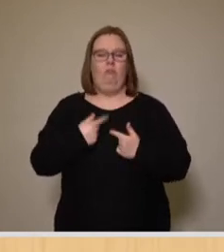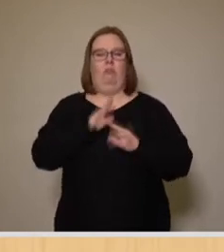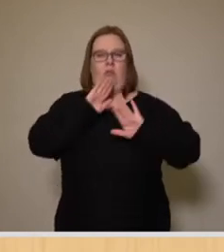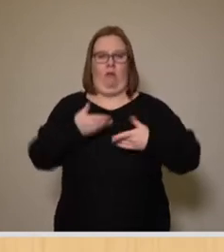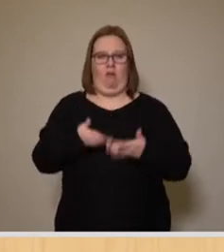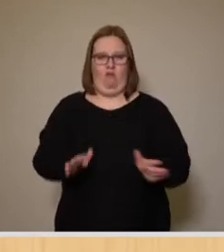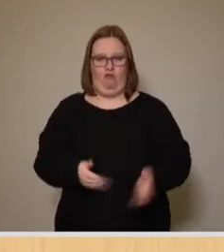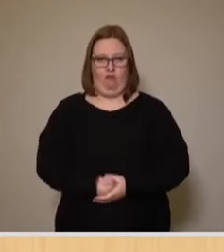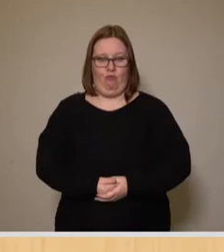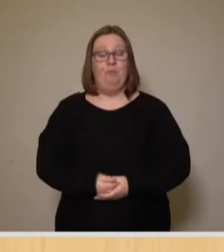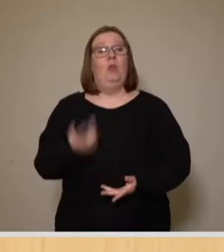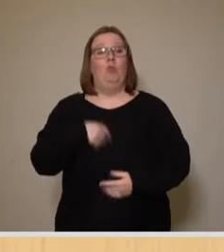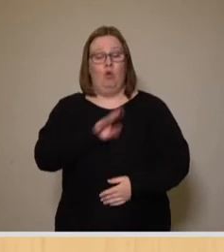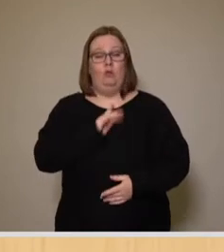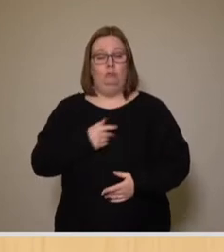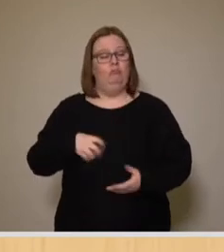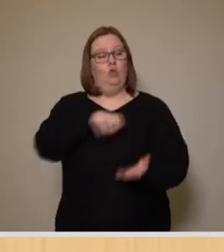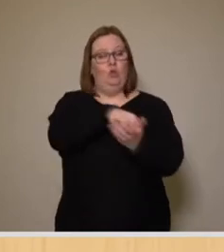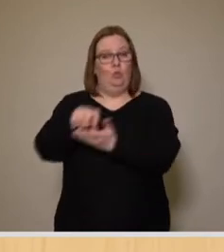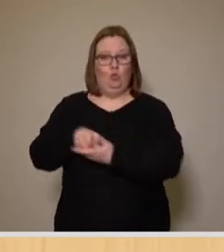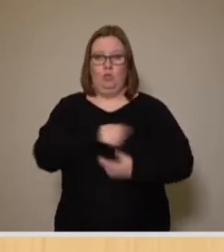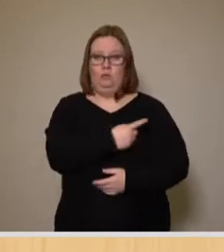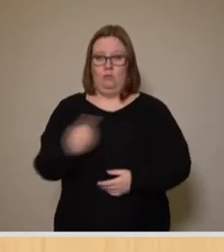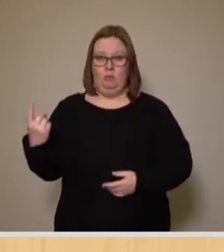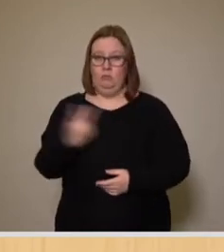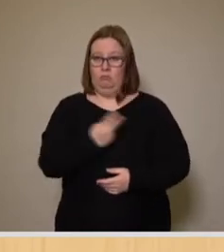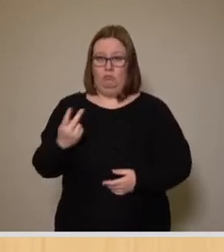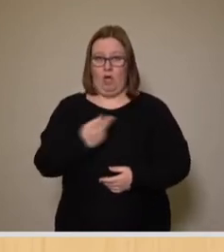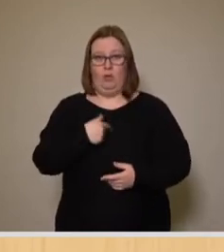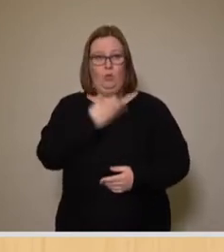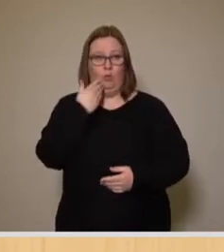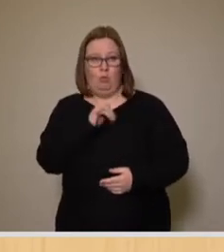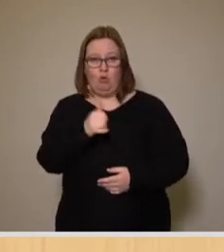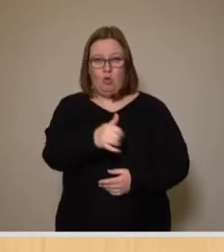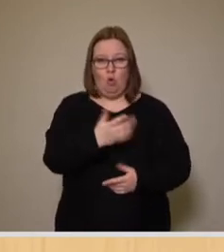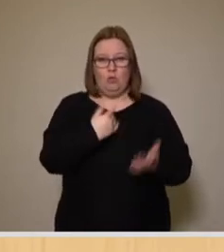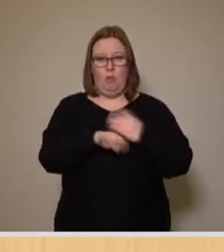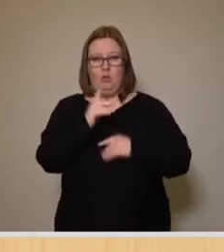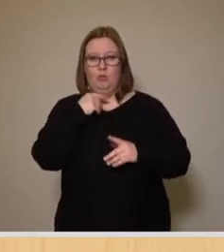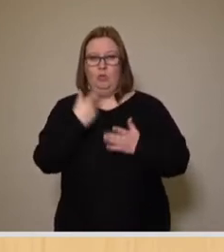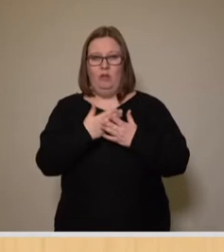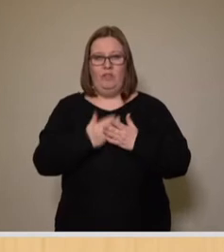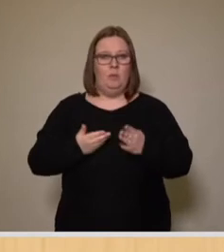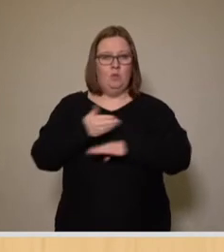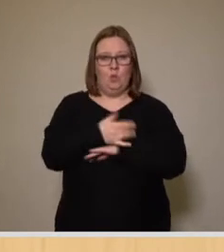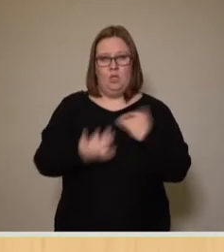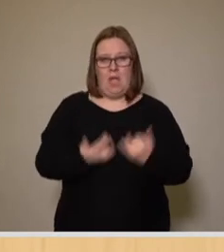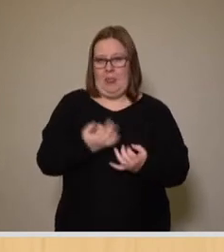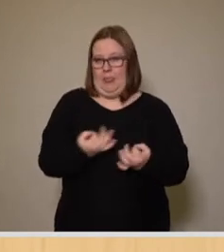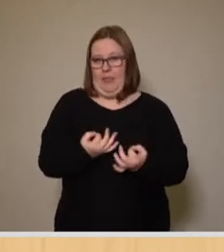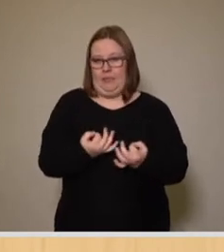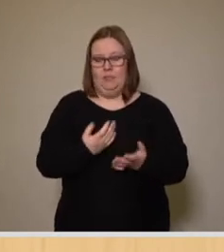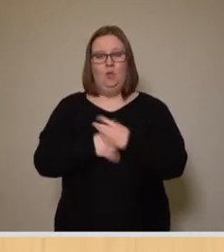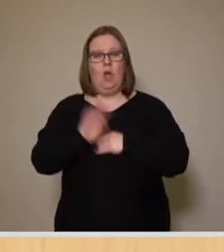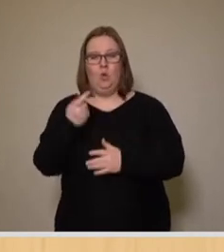sind. Die betroffenen Kommunen hatten in beiden Fällen keine Prognose über voraussichtliche Besucherzahlen und andererseits